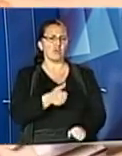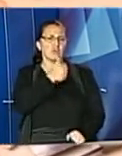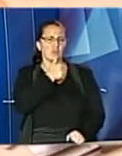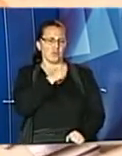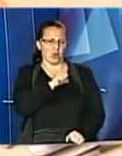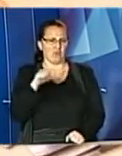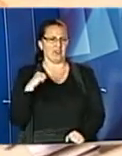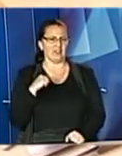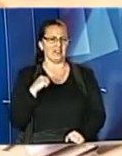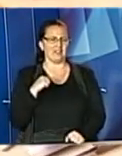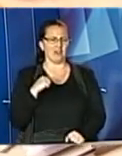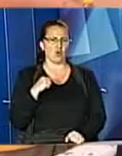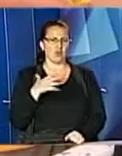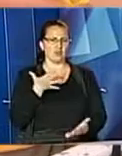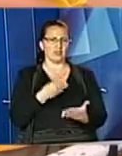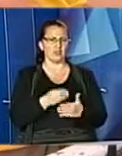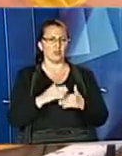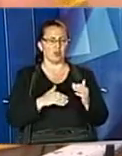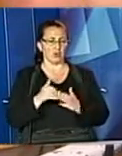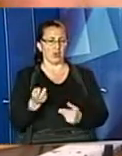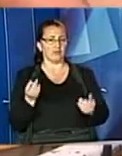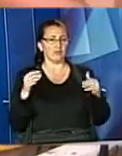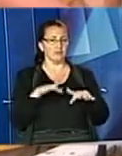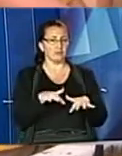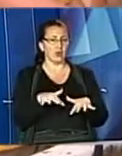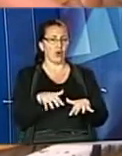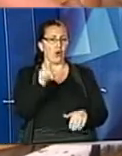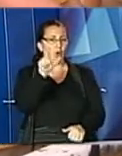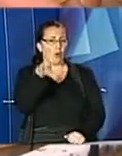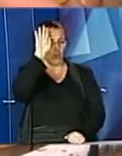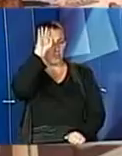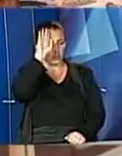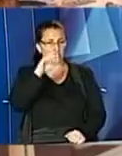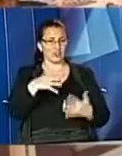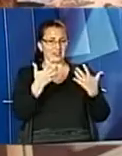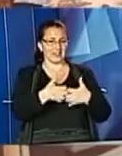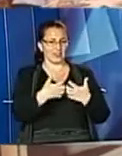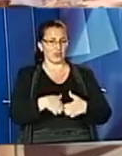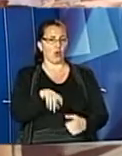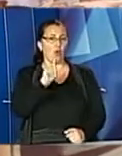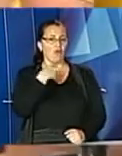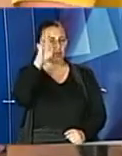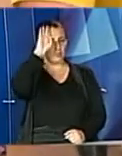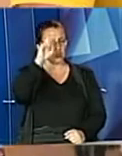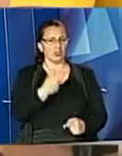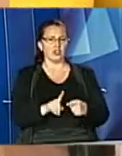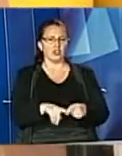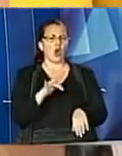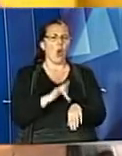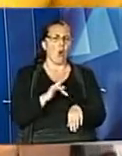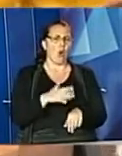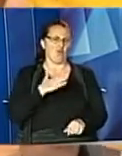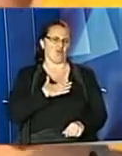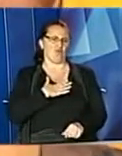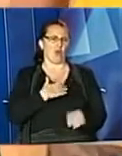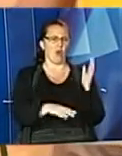Найбільше учасників фесту зібралося біля станка Ігора Гормоляка. Чоловік розповідає, дерево – це його хобі та любов. Людина має відчути,